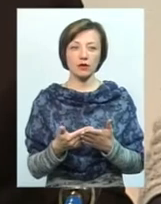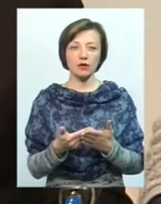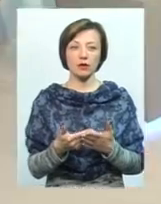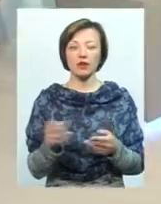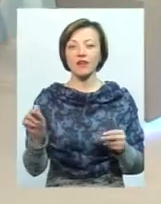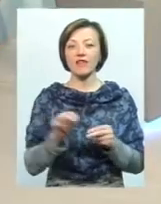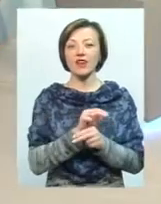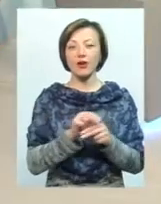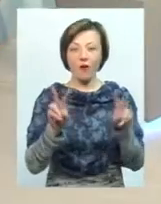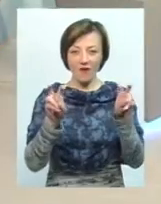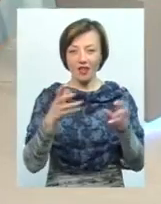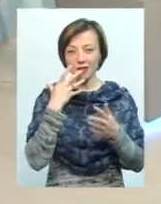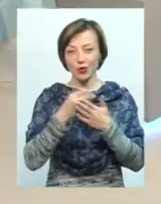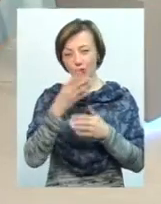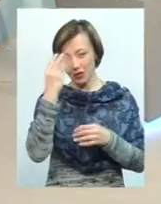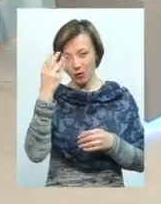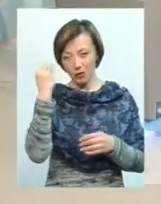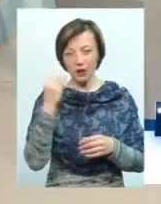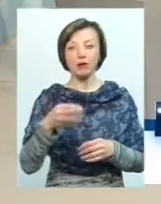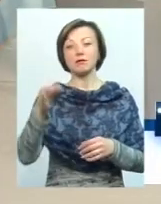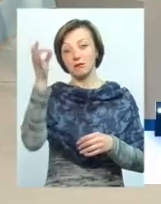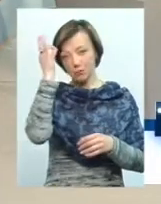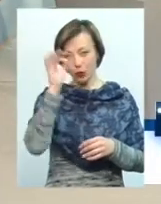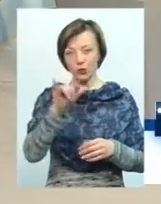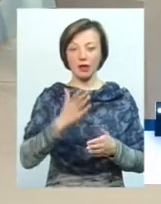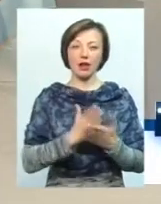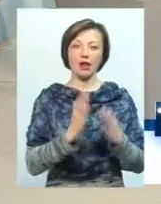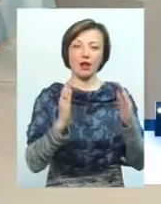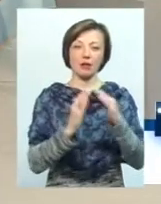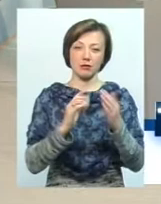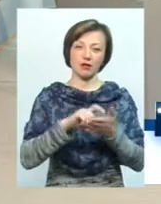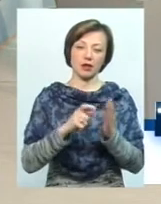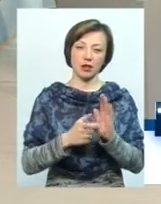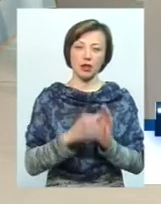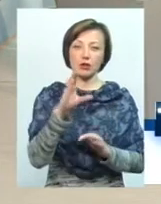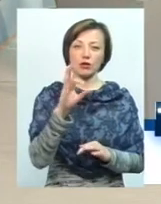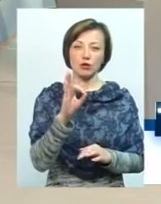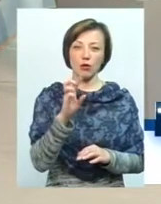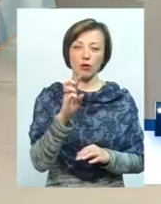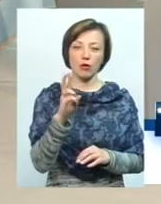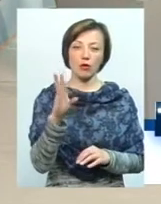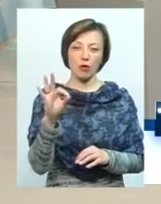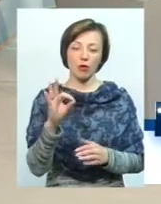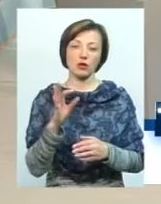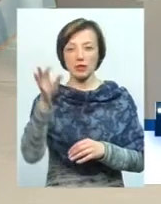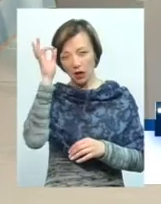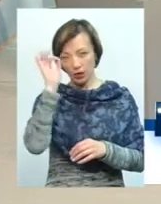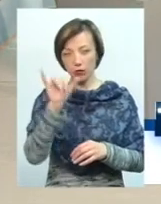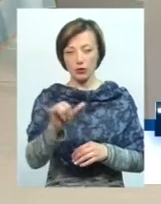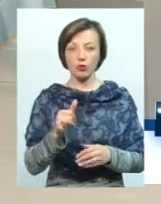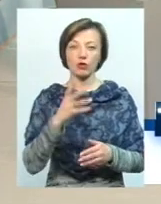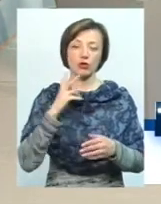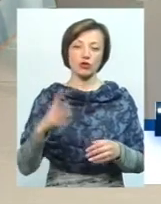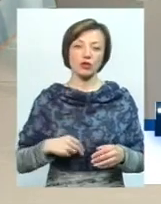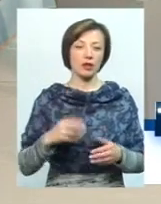свою забудьковатість, тому що є депутати, які згадали, що в них є нерухомість. Наприклад, пан Супко згадав, що в нього і в його